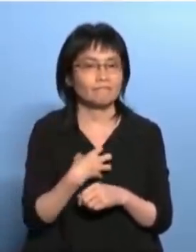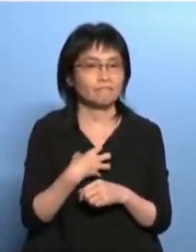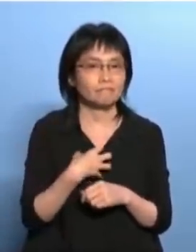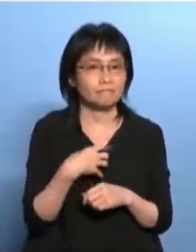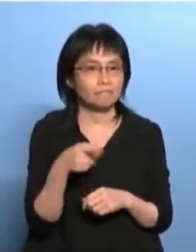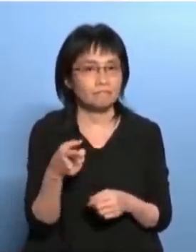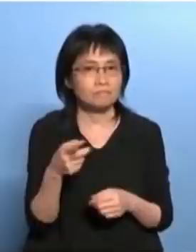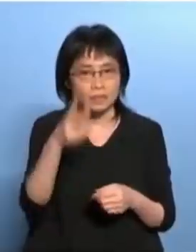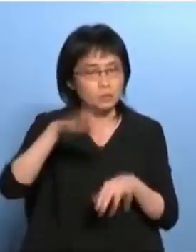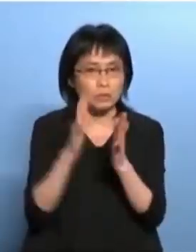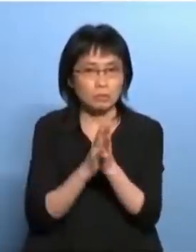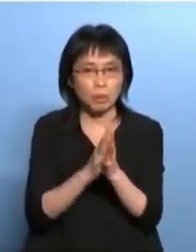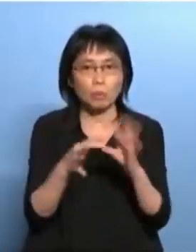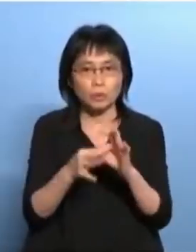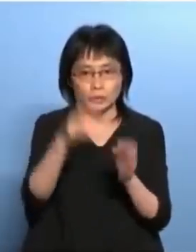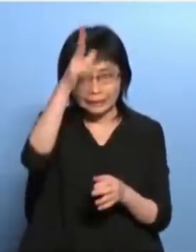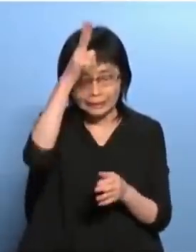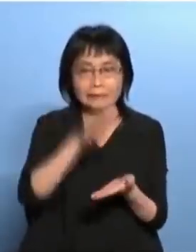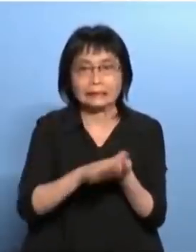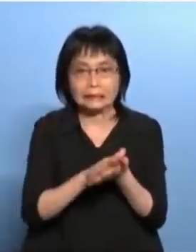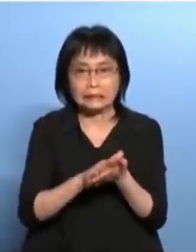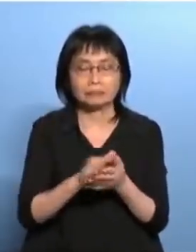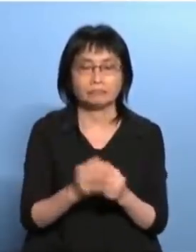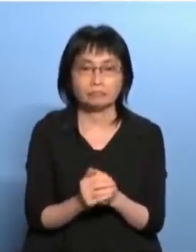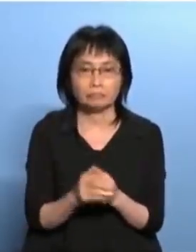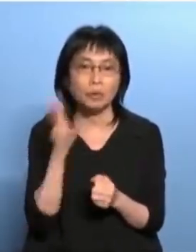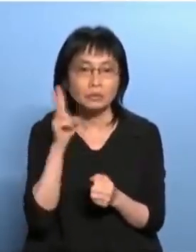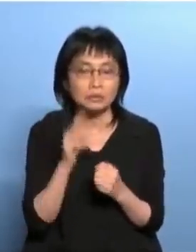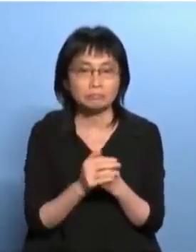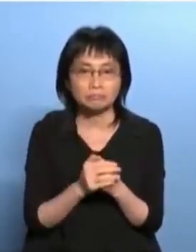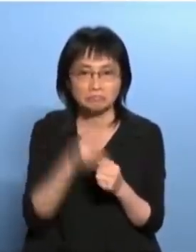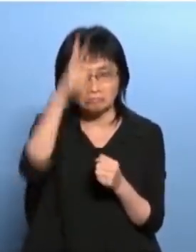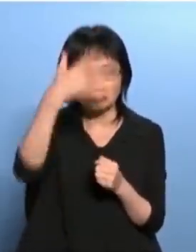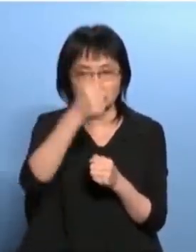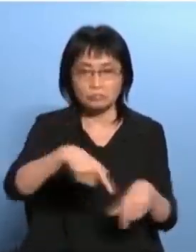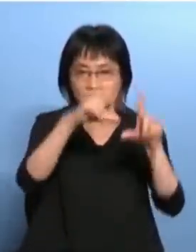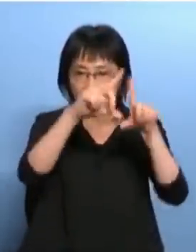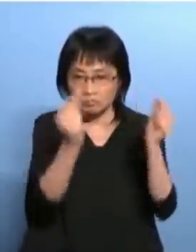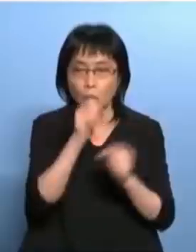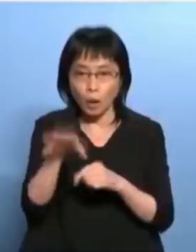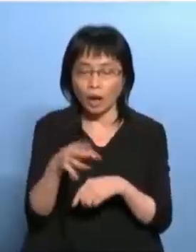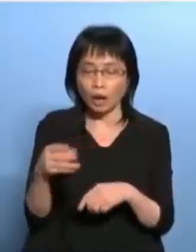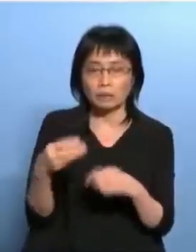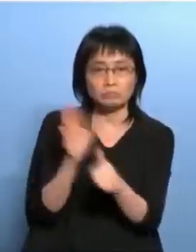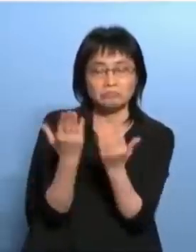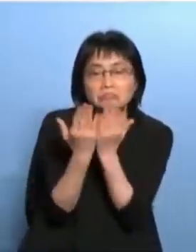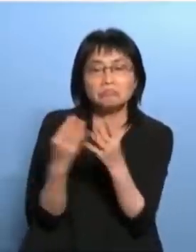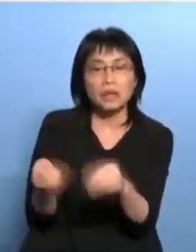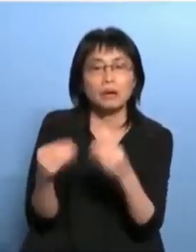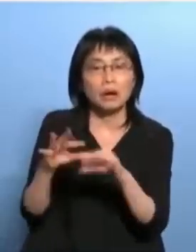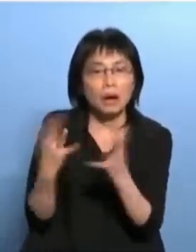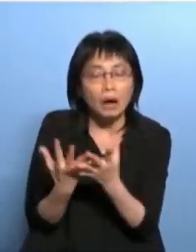刚才叶杰说她没染鸡笼什么时候是没染鸡笼政府才是没染鸡笼